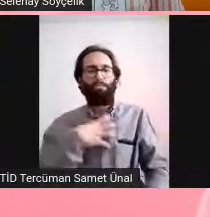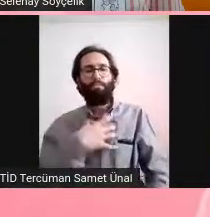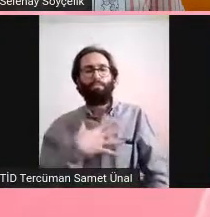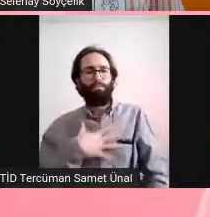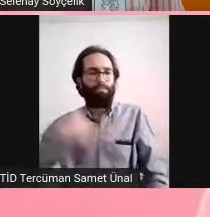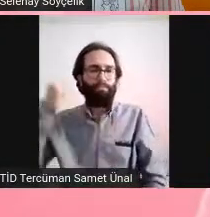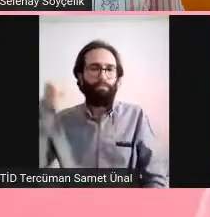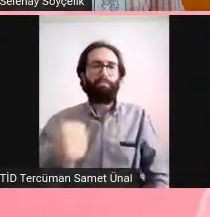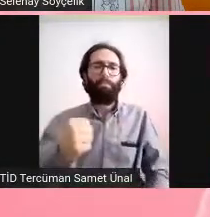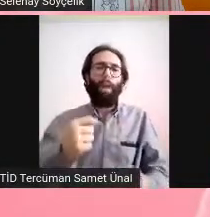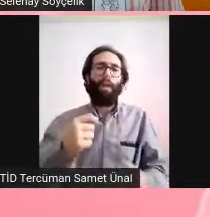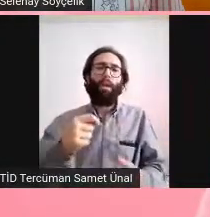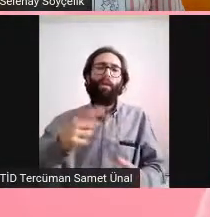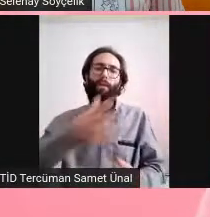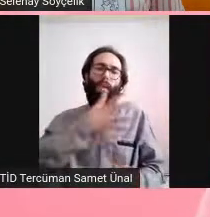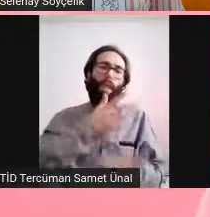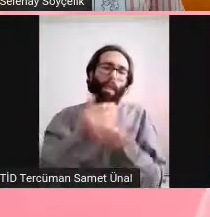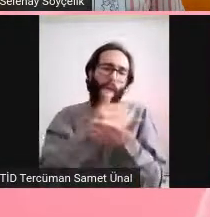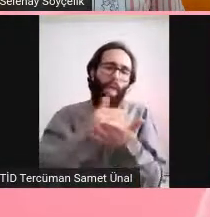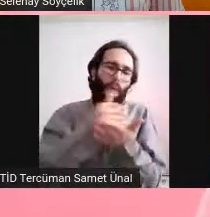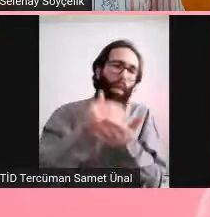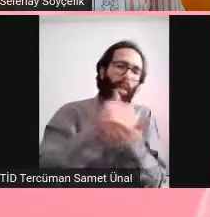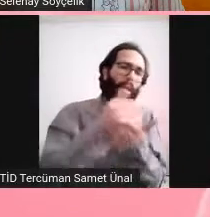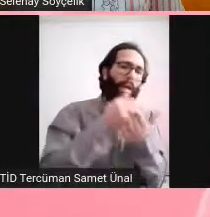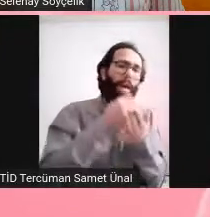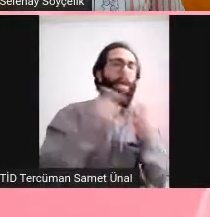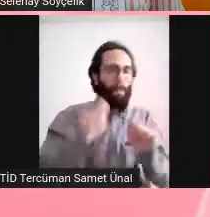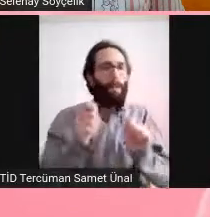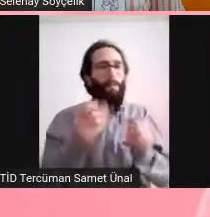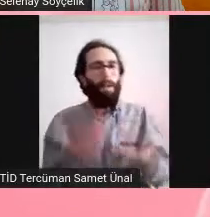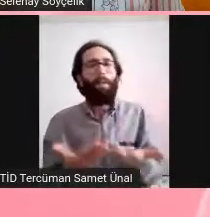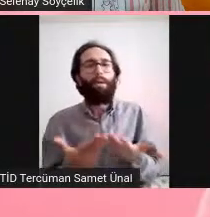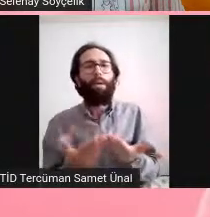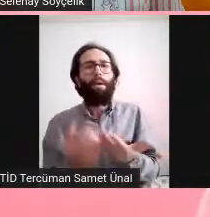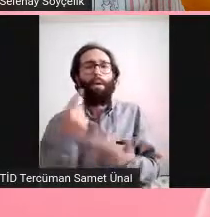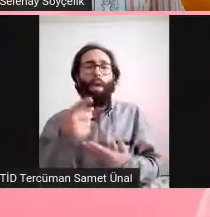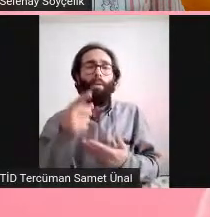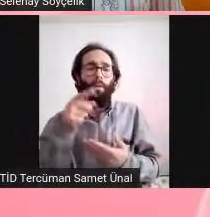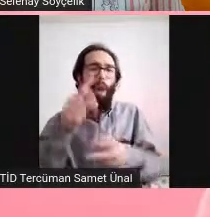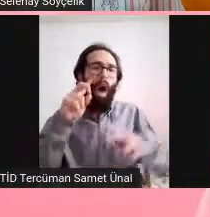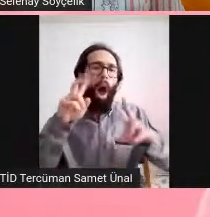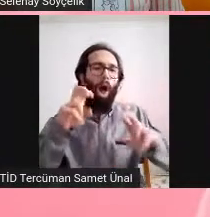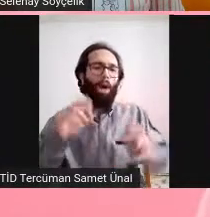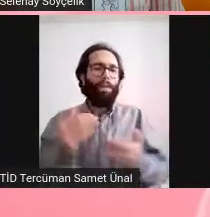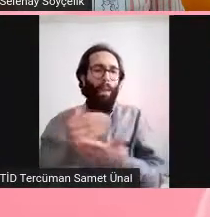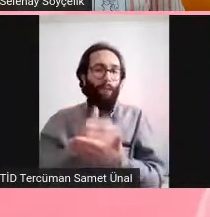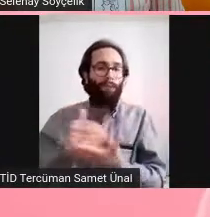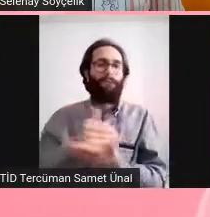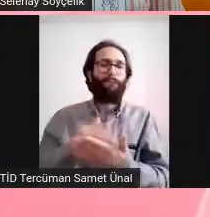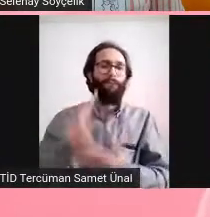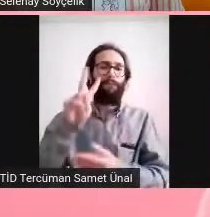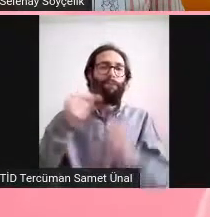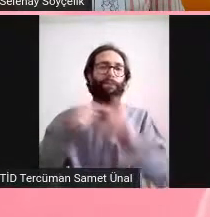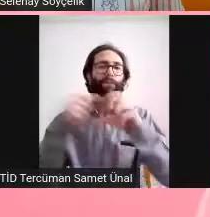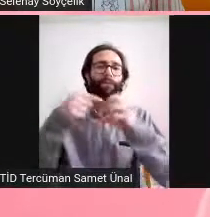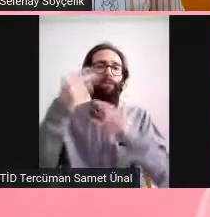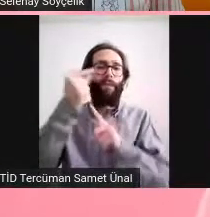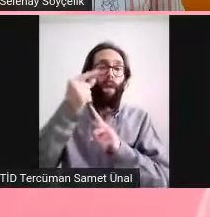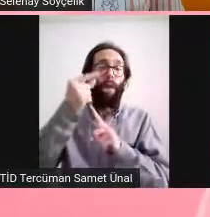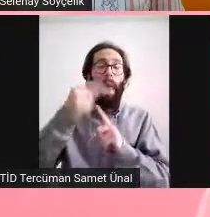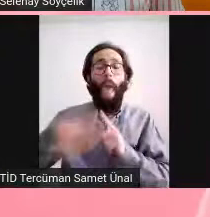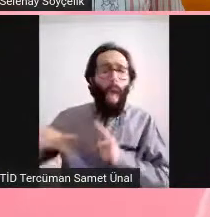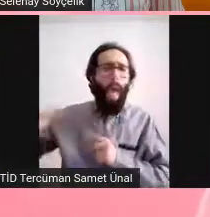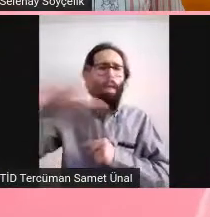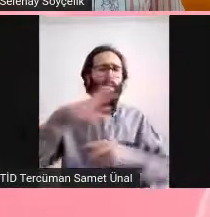çıkartılabilir. verilerin açık ve herkesin erişimine açık olması. Genellikle PubMed zaten herkese açık ama